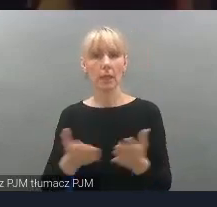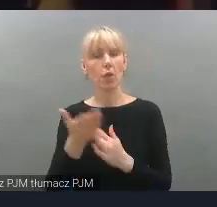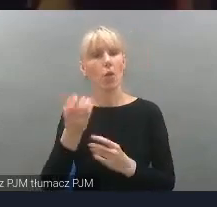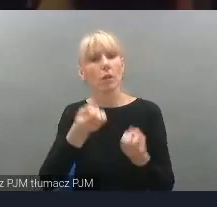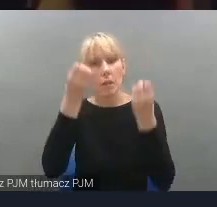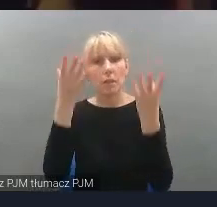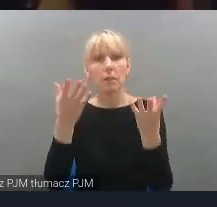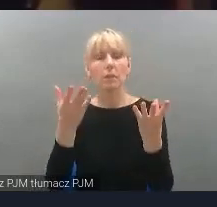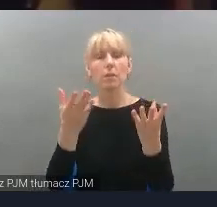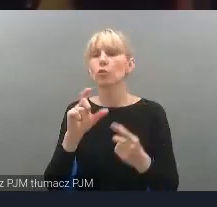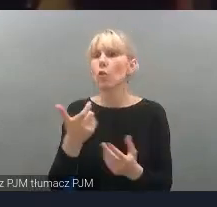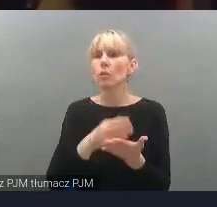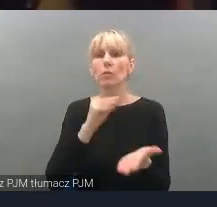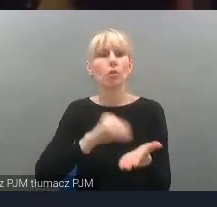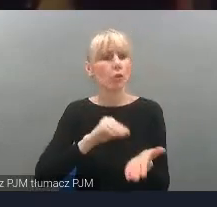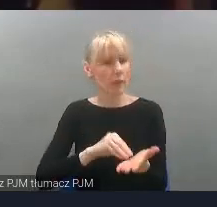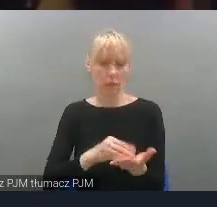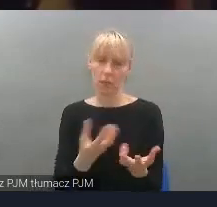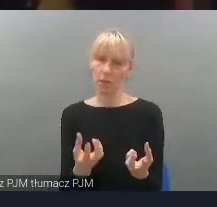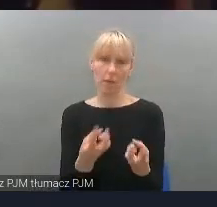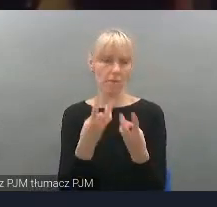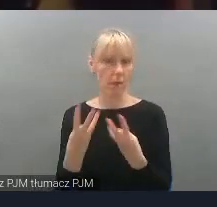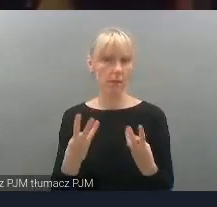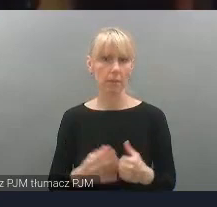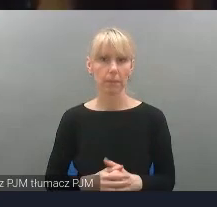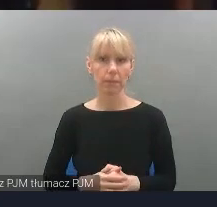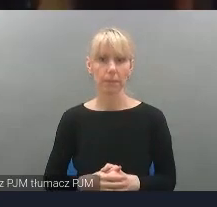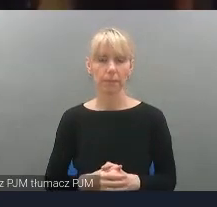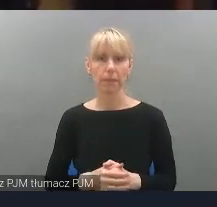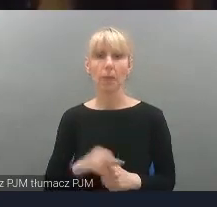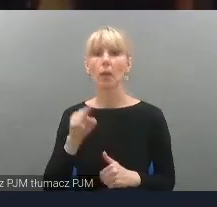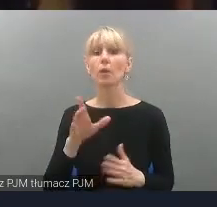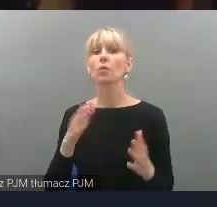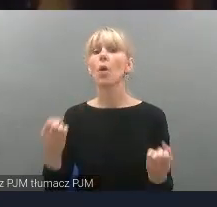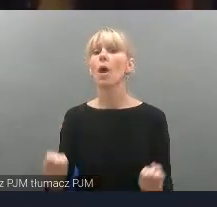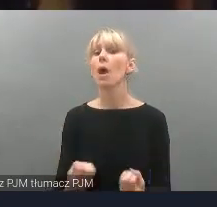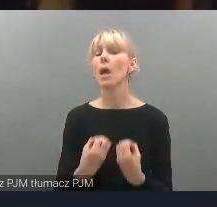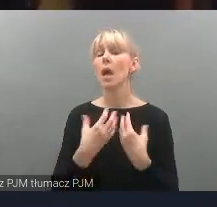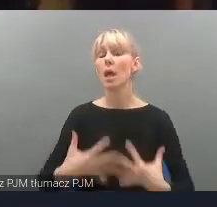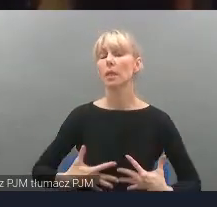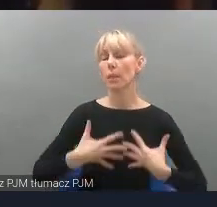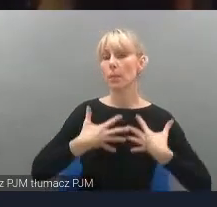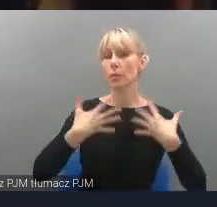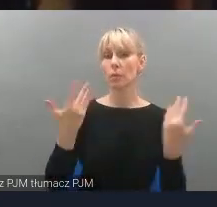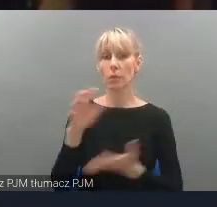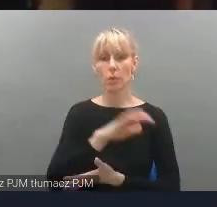emocjonującym nas światem, doświadczamy zupełnie nowych wrażeń dźwiękowych, w moim